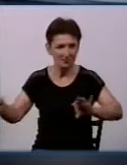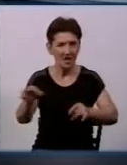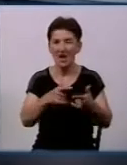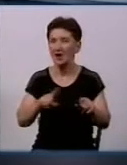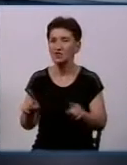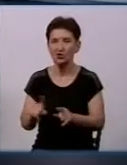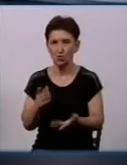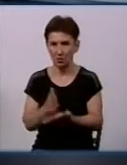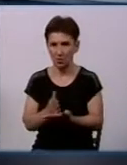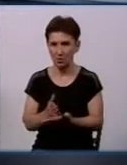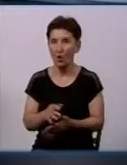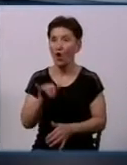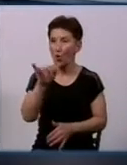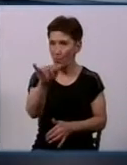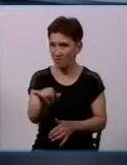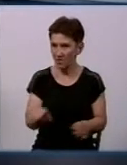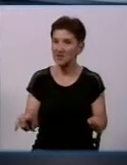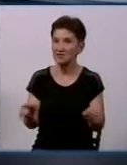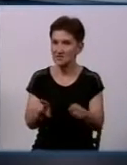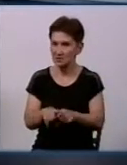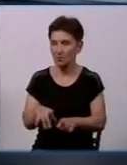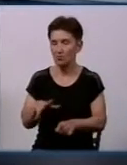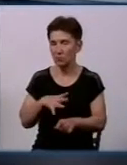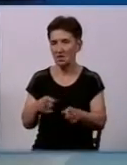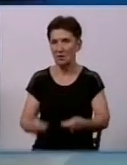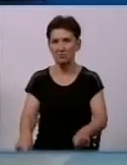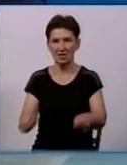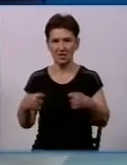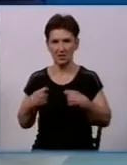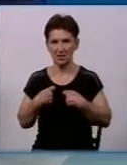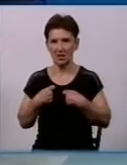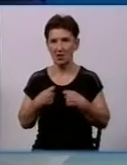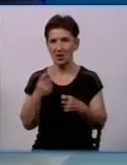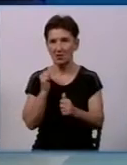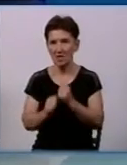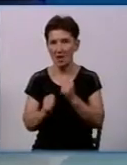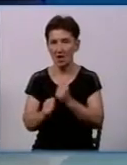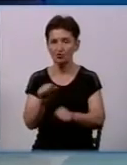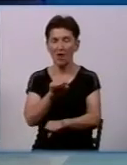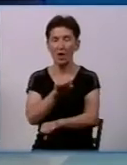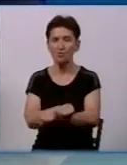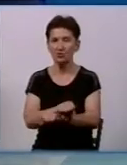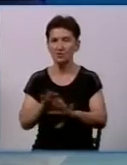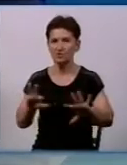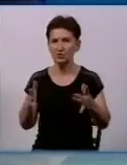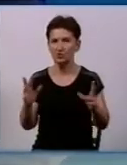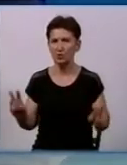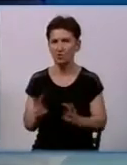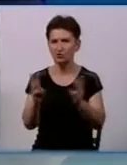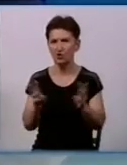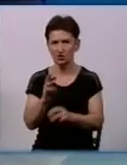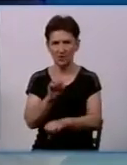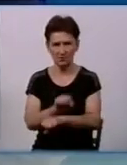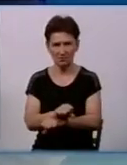них відбували. І ця карта є у вас в користуванні? ця карта була передана нашим диспетчерам. На кожному пункту зв'язку пожежної частини є така карта.